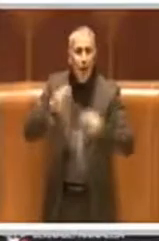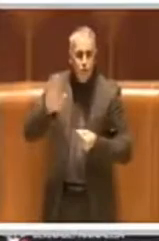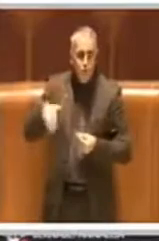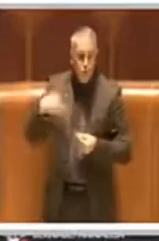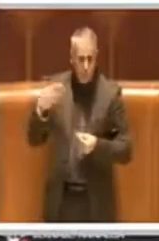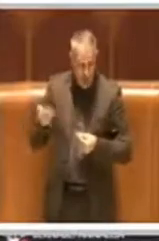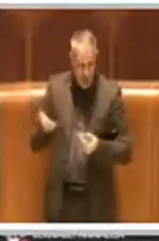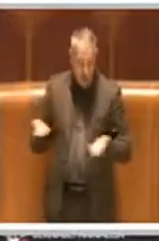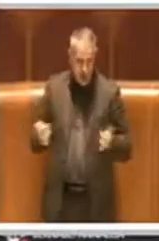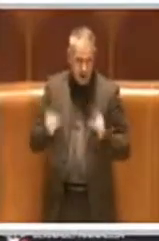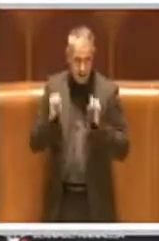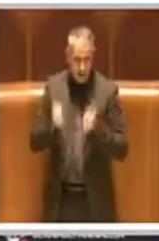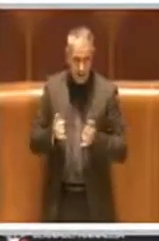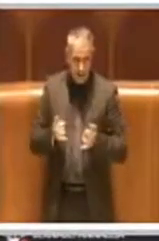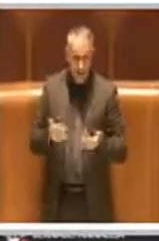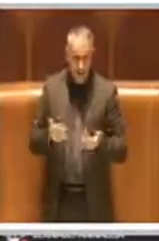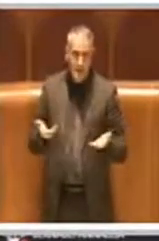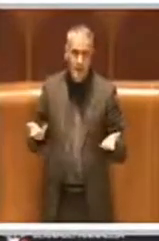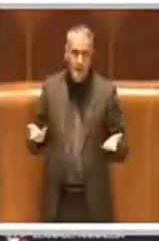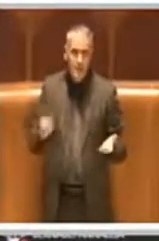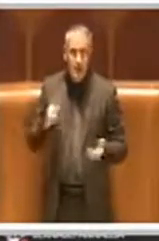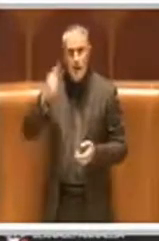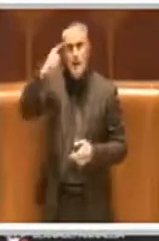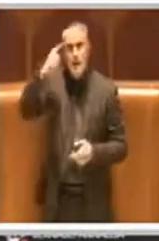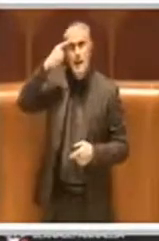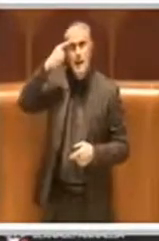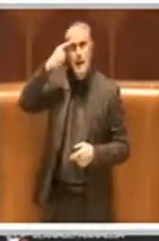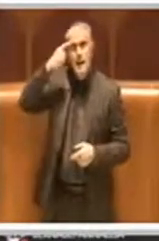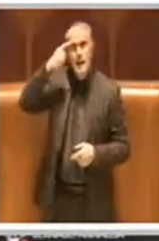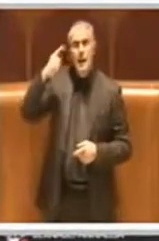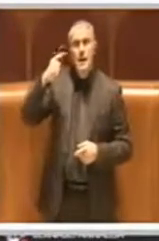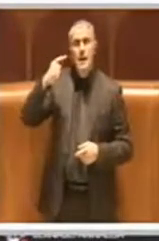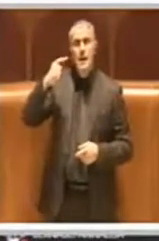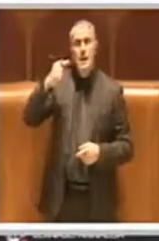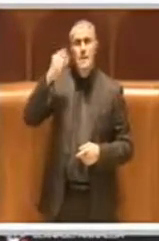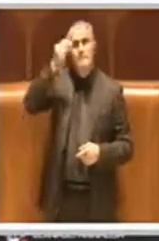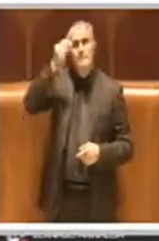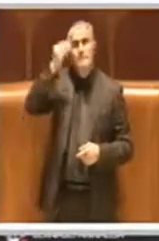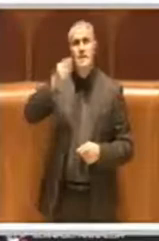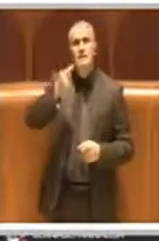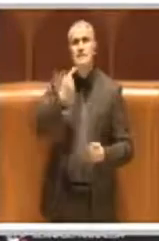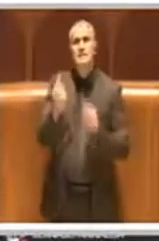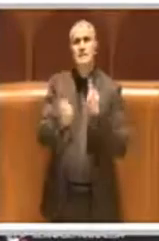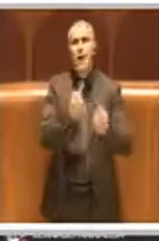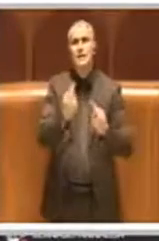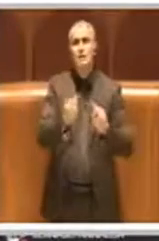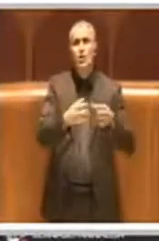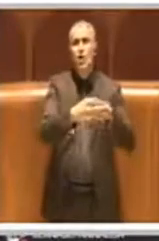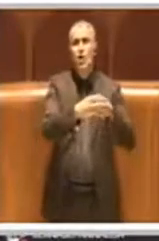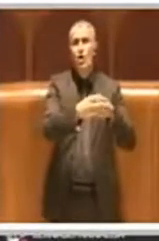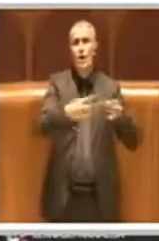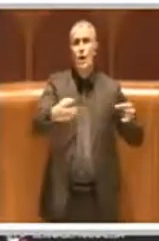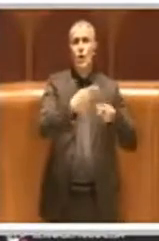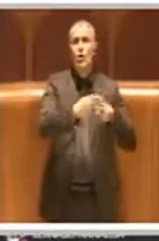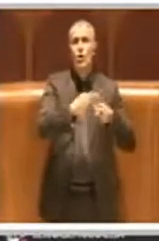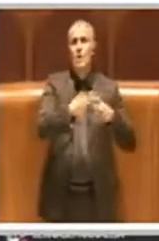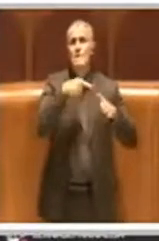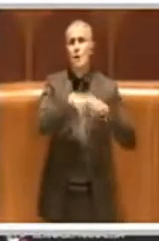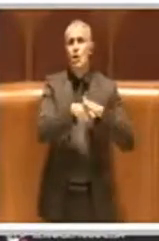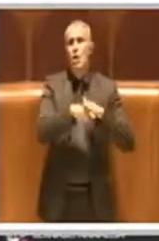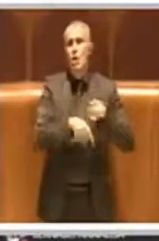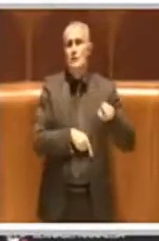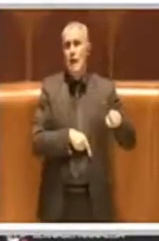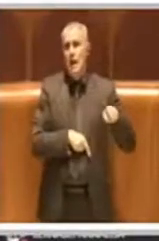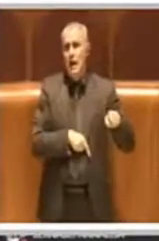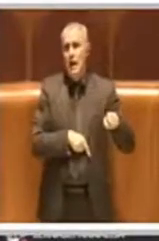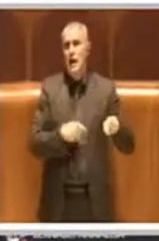il pensiero non può che andare a tutta la situazione di Roma metropolitane. Io ho sempre detto